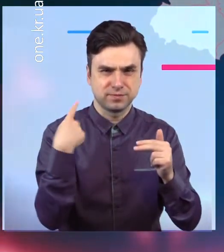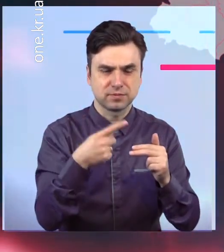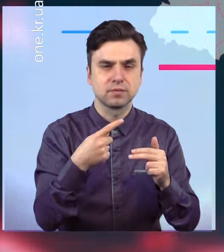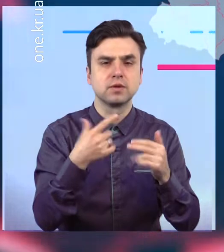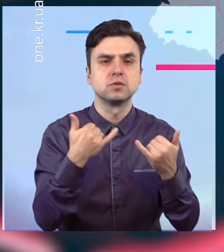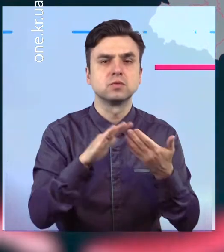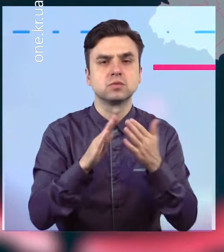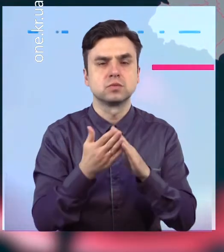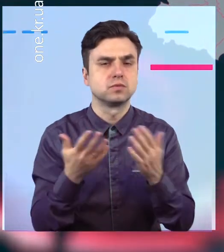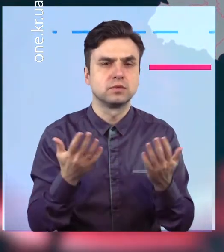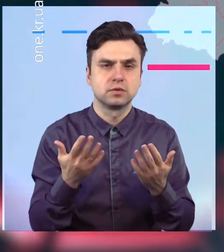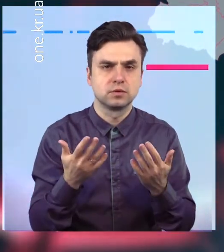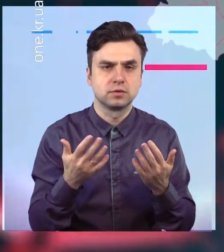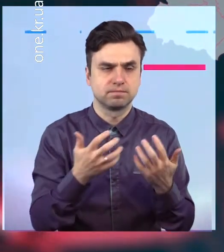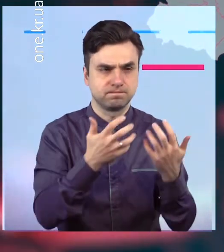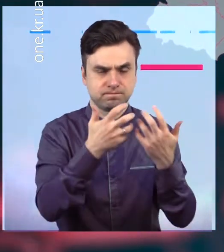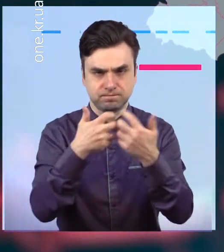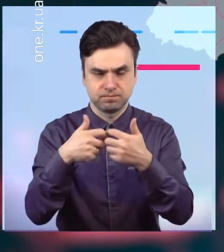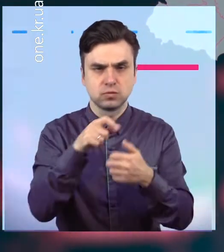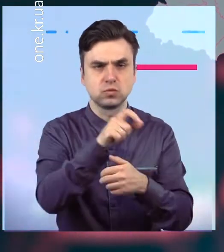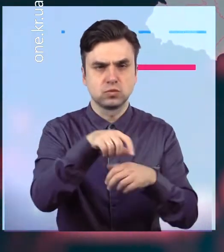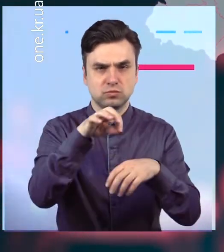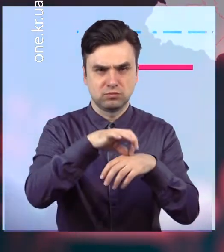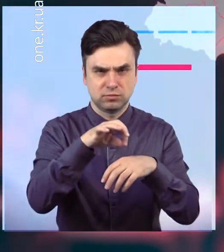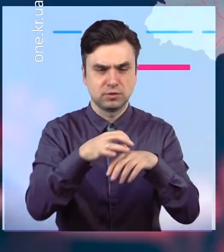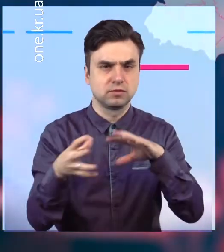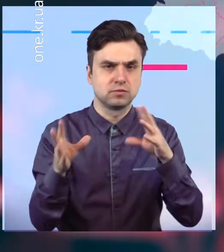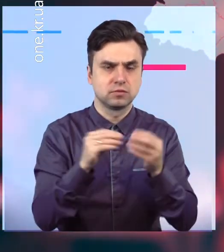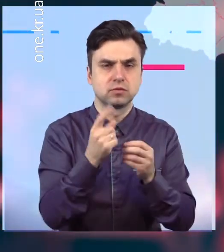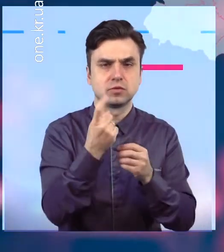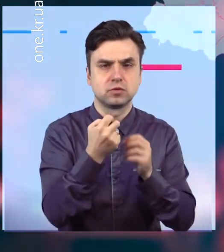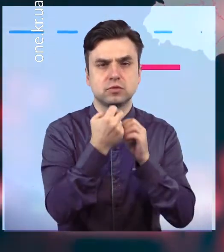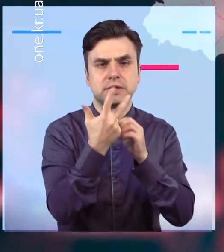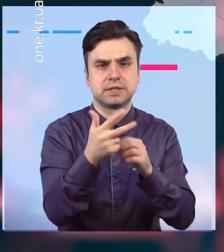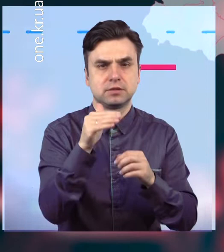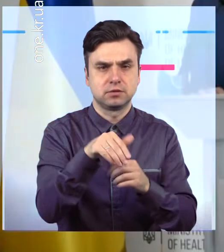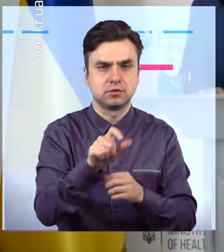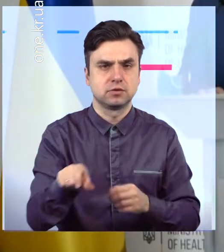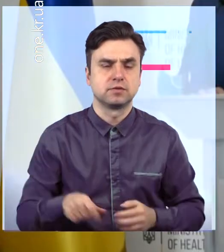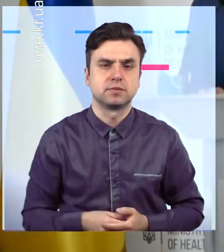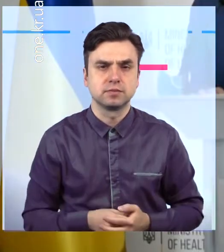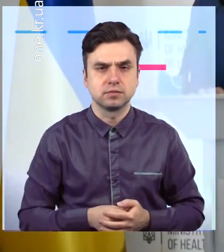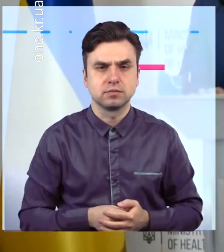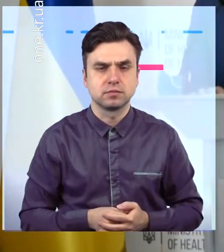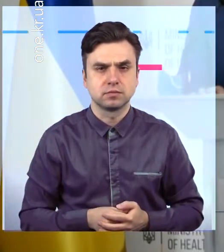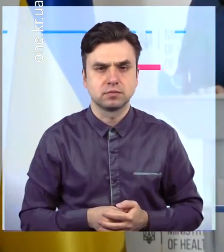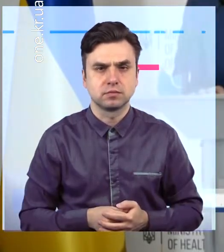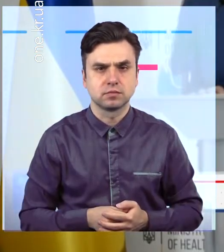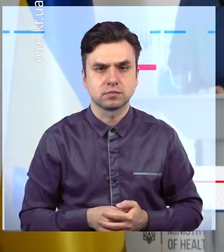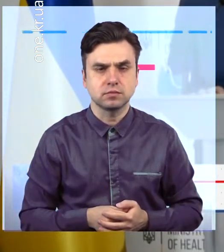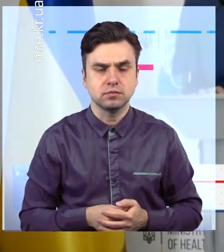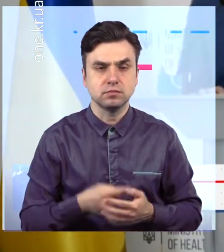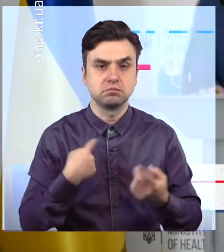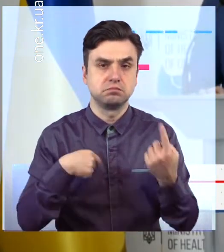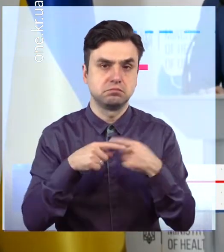регіону, загальна кількість хворих по Дніпропетровщині становить понад 113 тисяч випадків. Тому